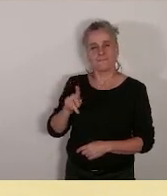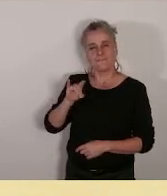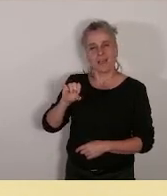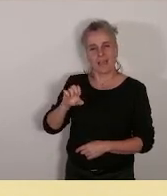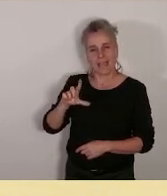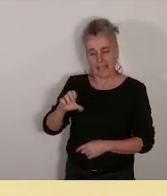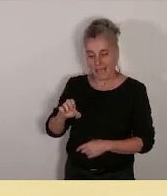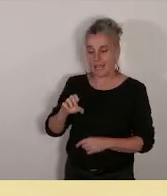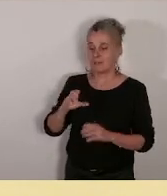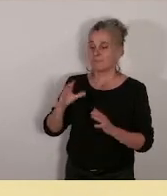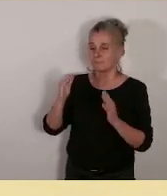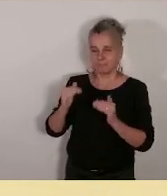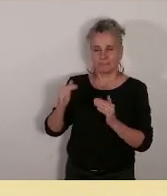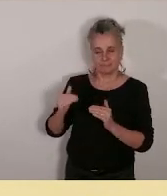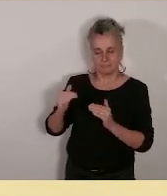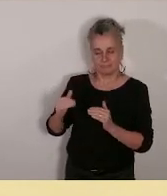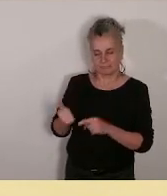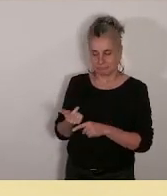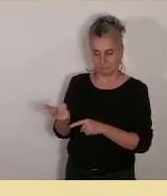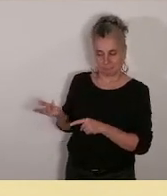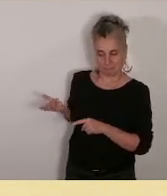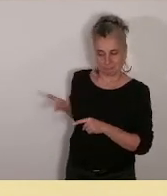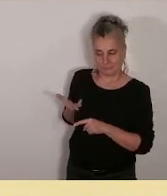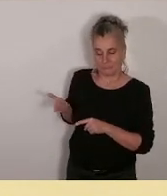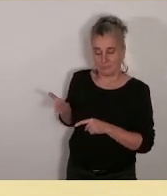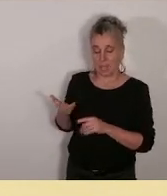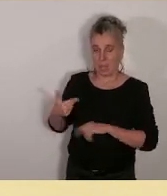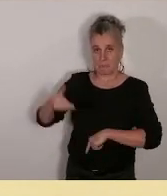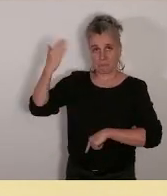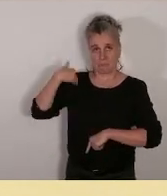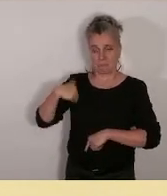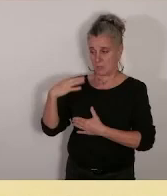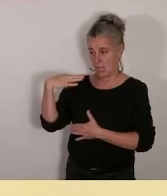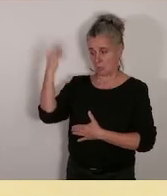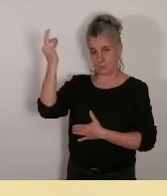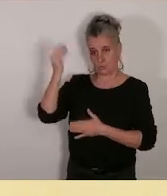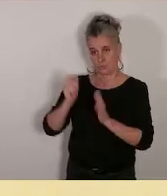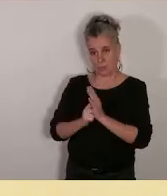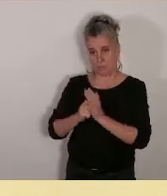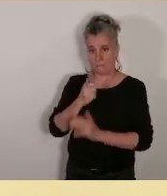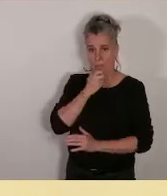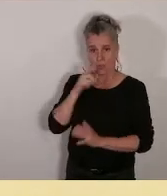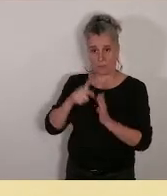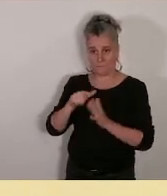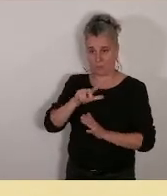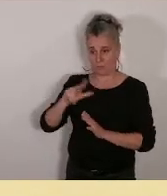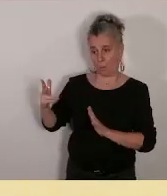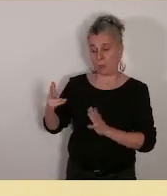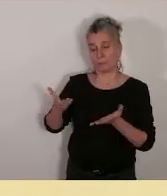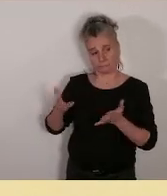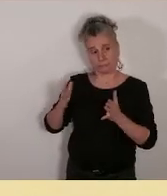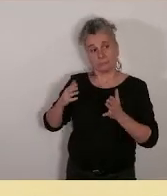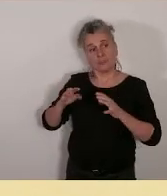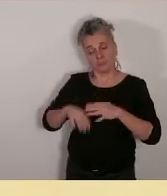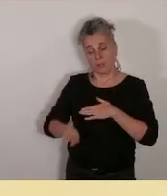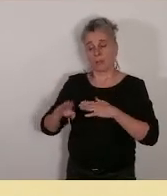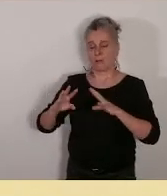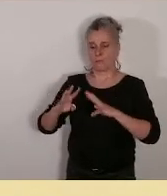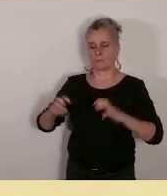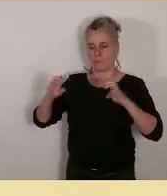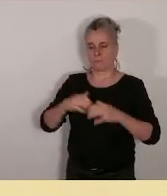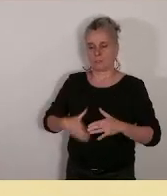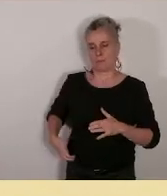Nous avons été élus en mars 2023 au Conseil municipal des enfants, qui est un